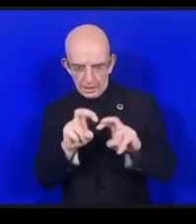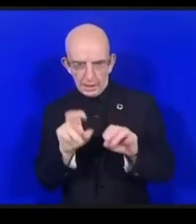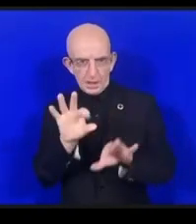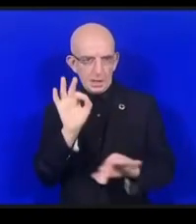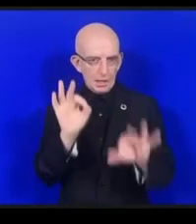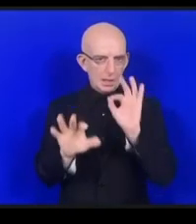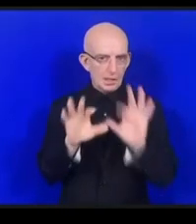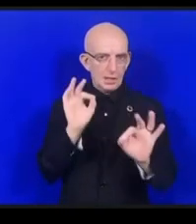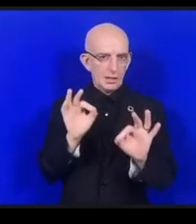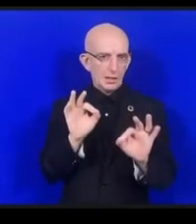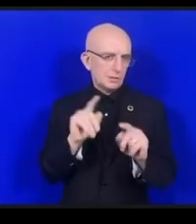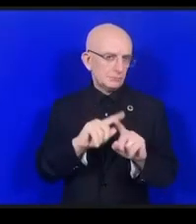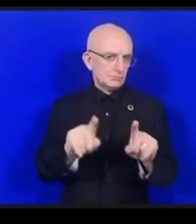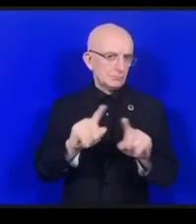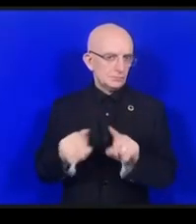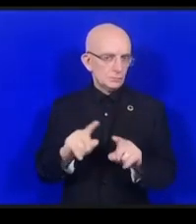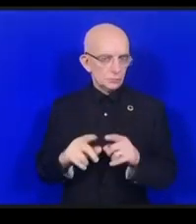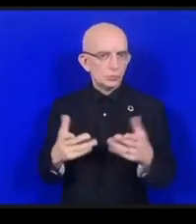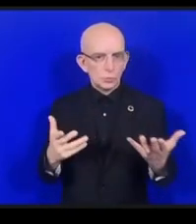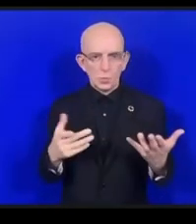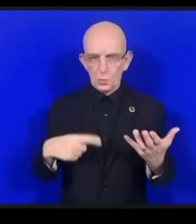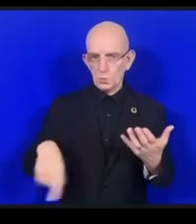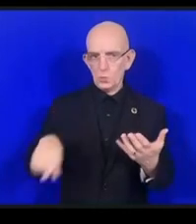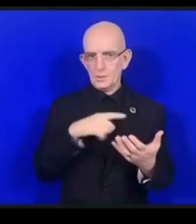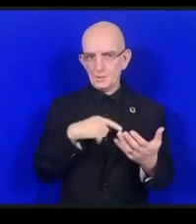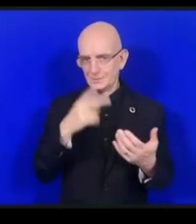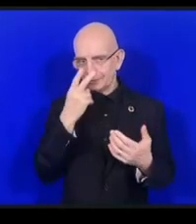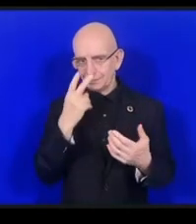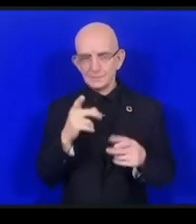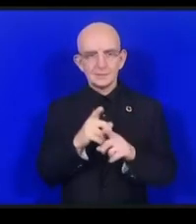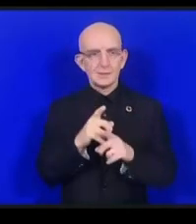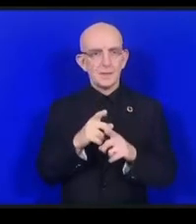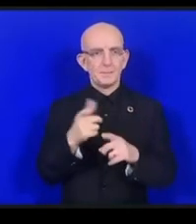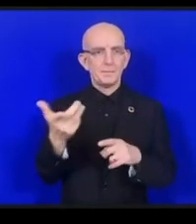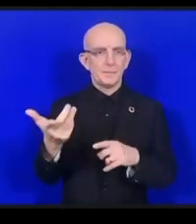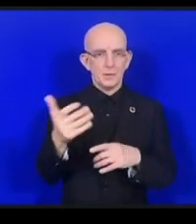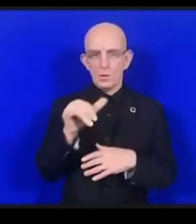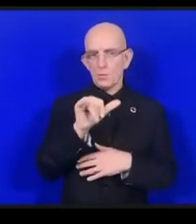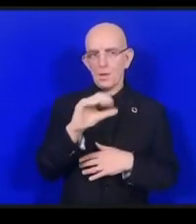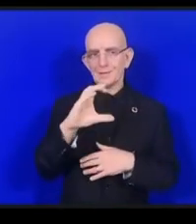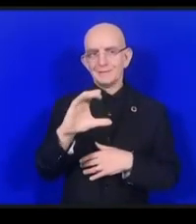このYCIVとしては